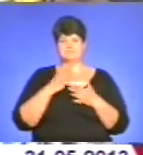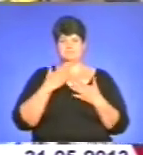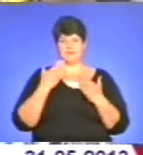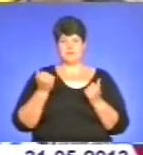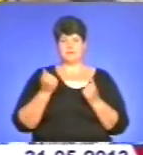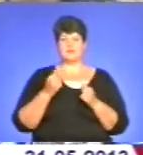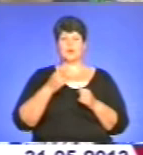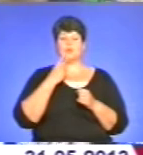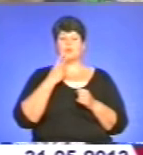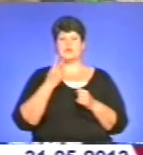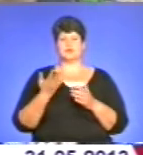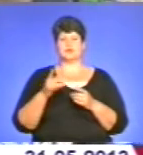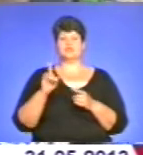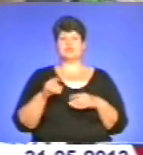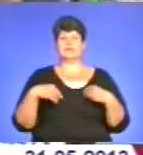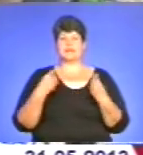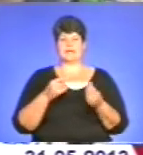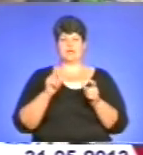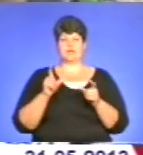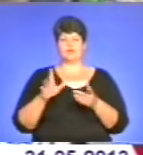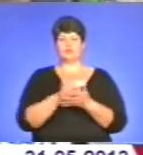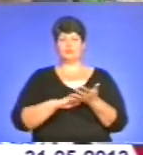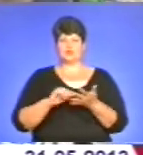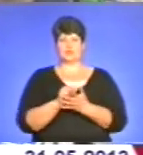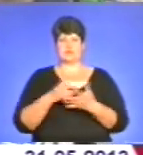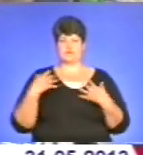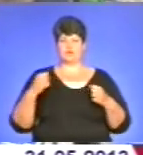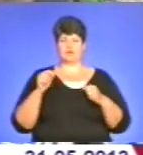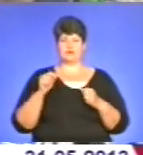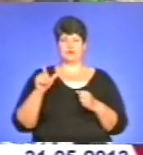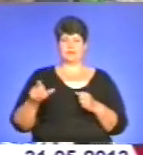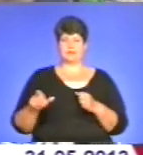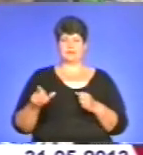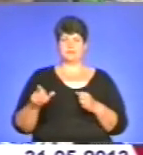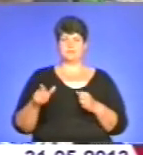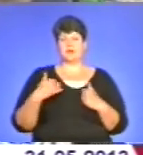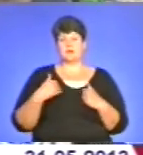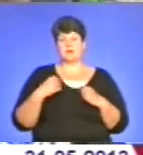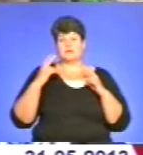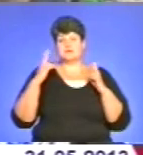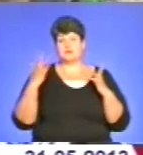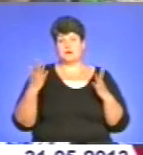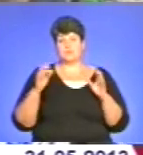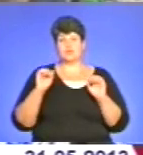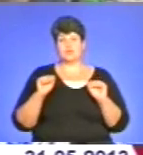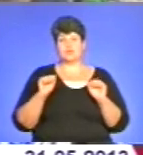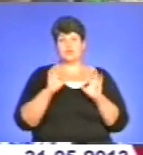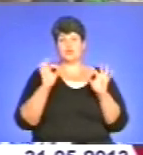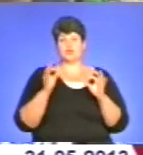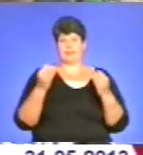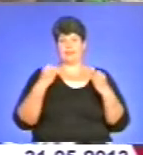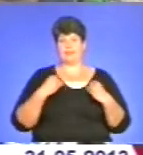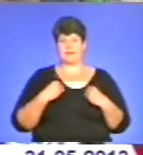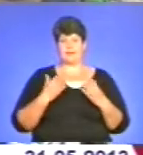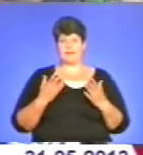коріння, що воно дає людині і що псує в здоров'я? Ну, я не знаю, ну, майже нічого може, взагалі нічого не дає